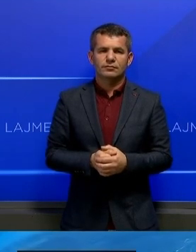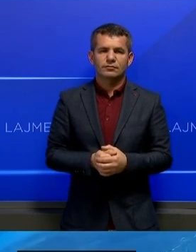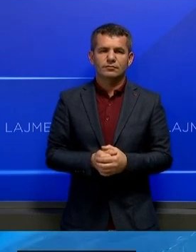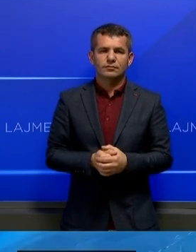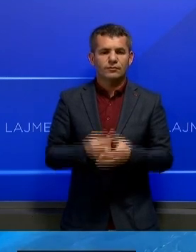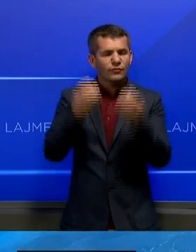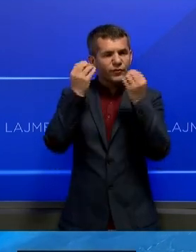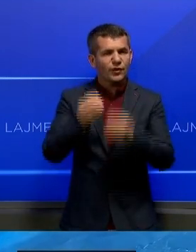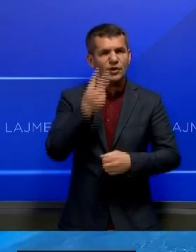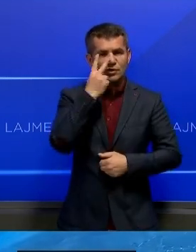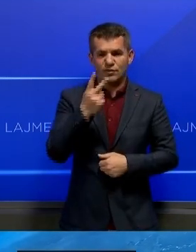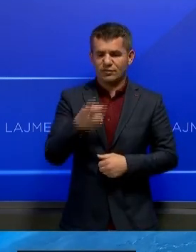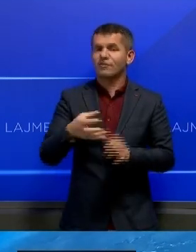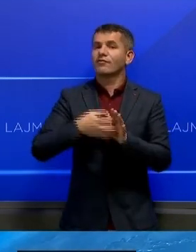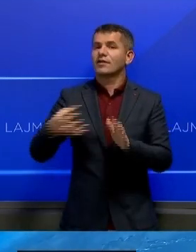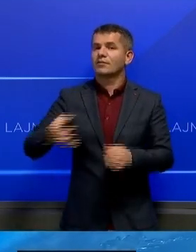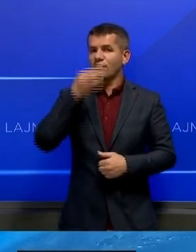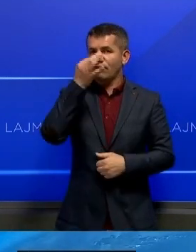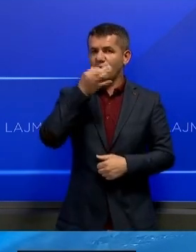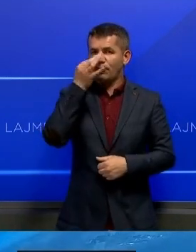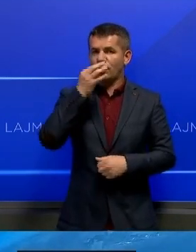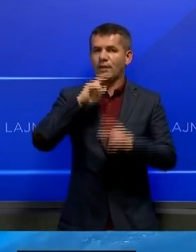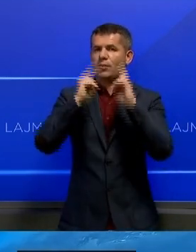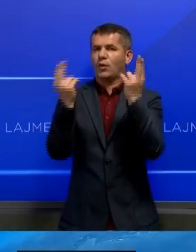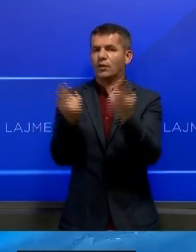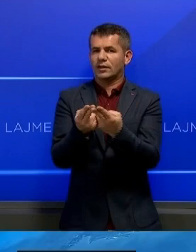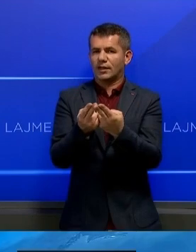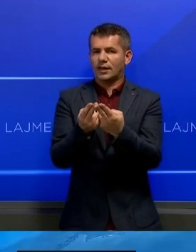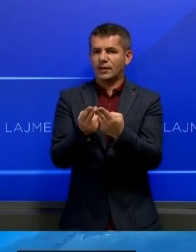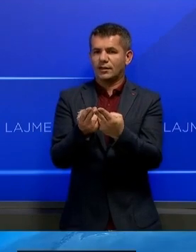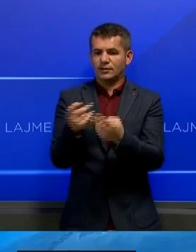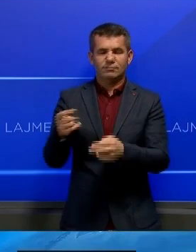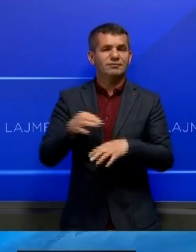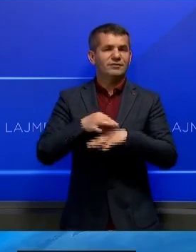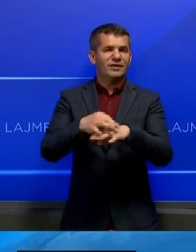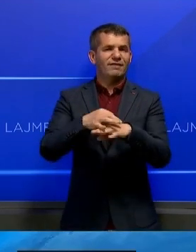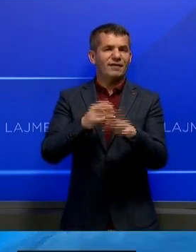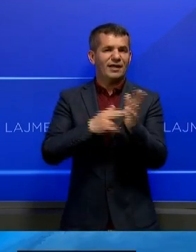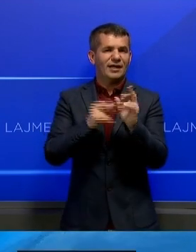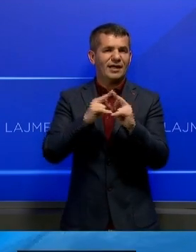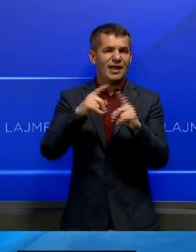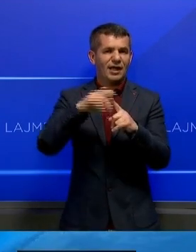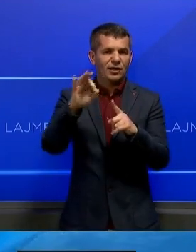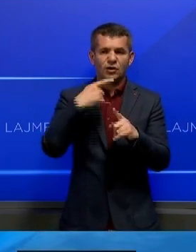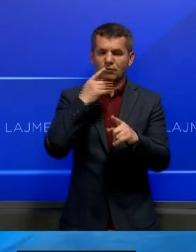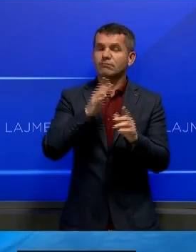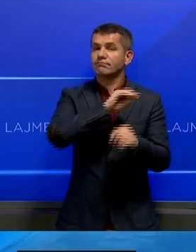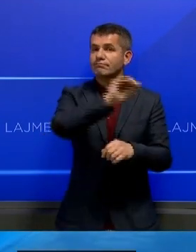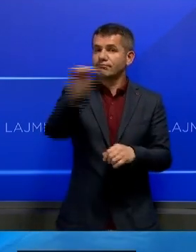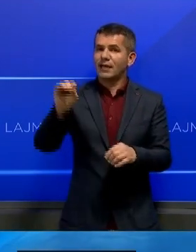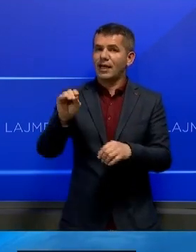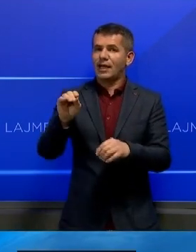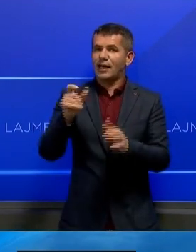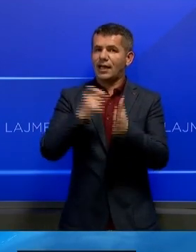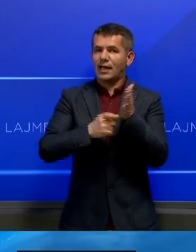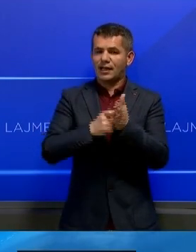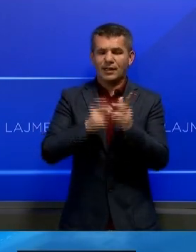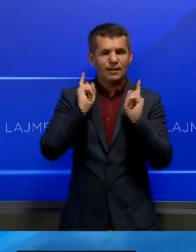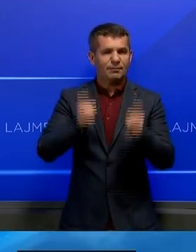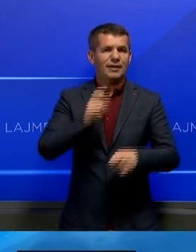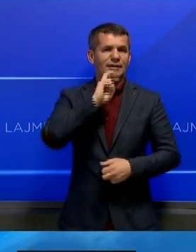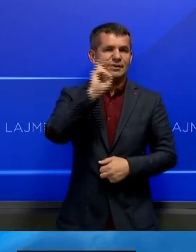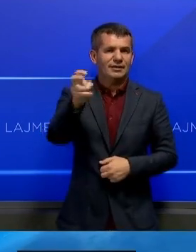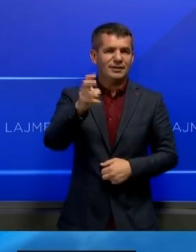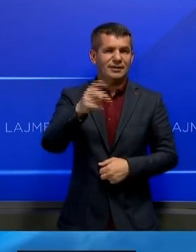Të ndëruar shikus, vazhdoj me loajmet nga bota, kreju i Natos u ka bërthiri e antarve të përgjigjën dikimit të Kinës në